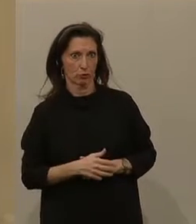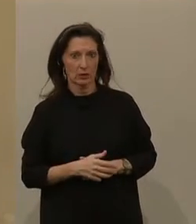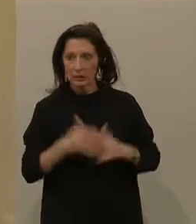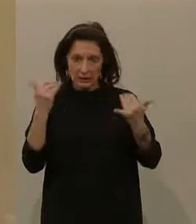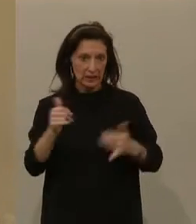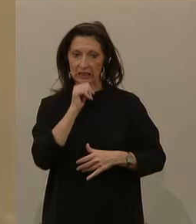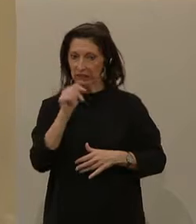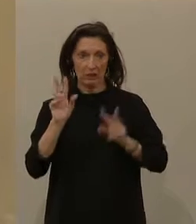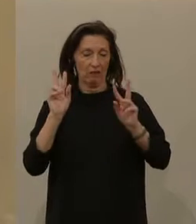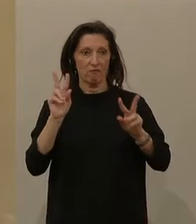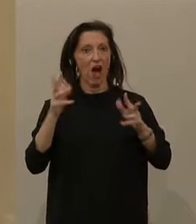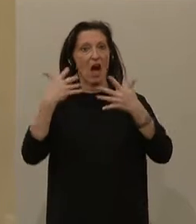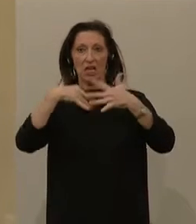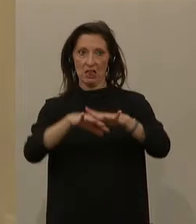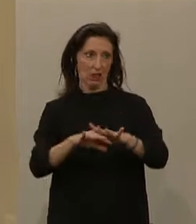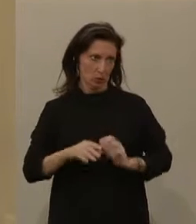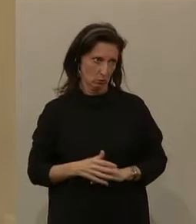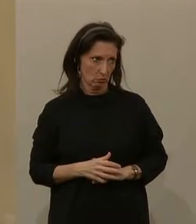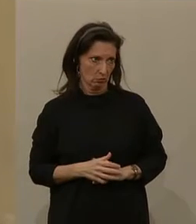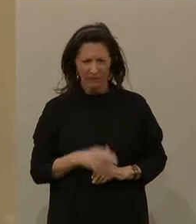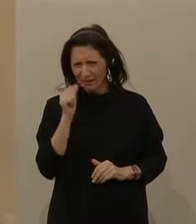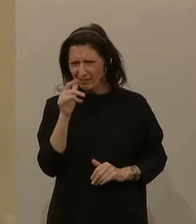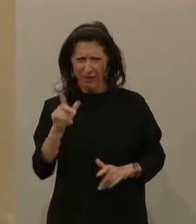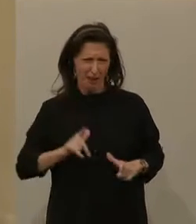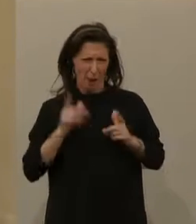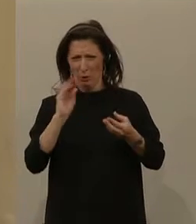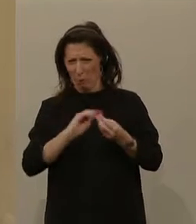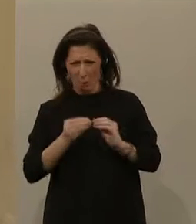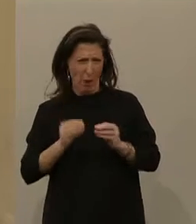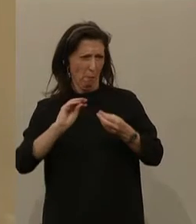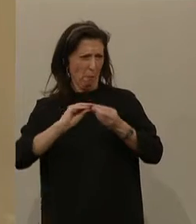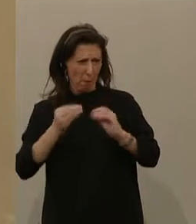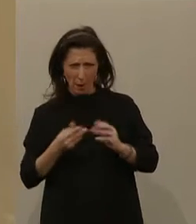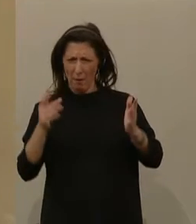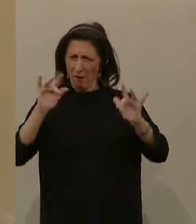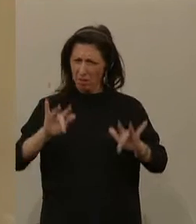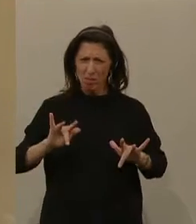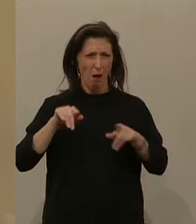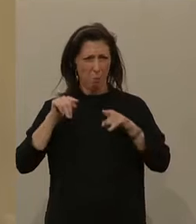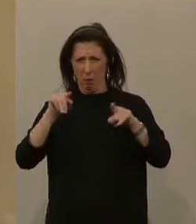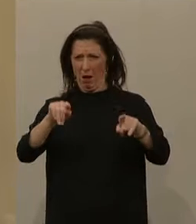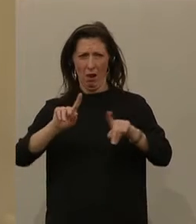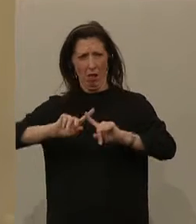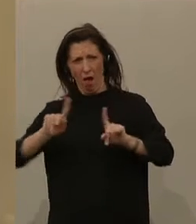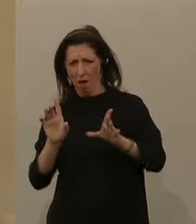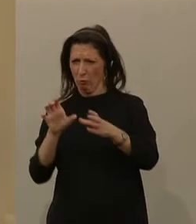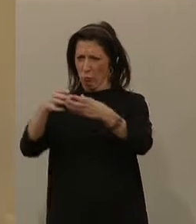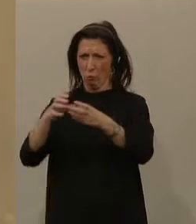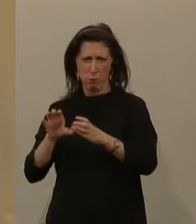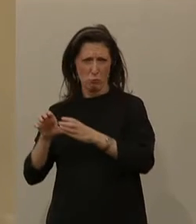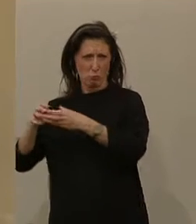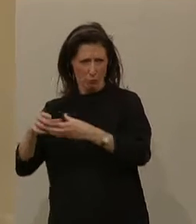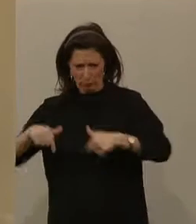Integration gibt mit all den Problemen, die wir jeden Tag sehen, mit den Gegengesellschaften und Parallelgesellschaften, die in Österreich